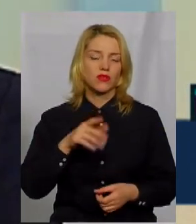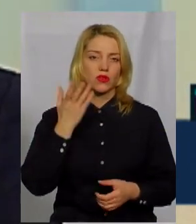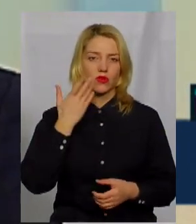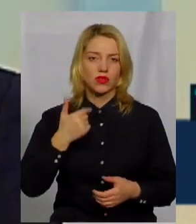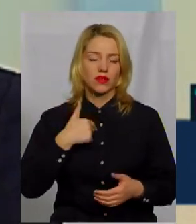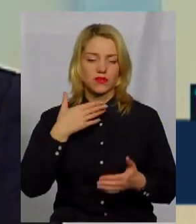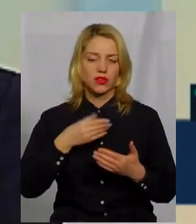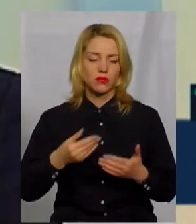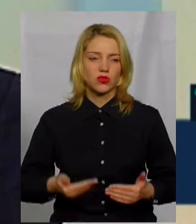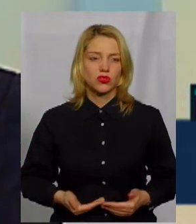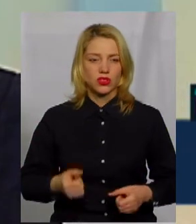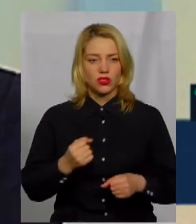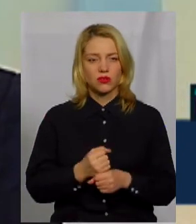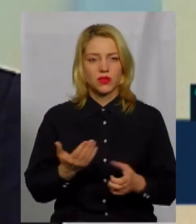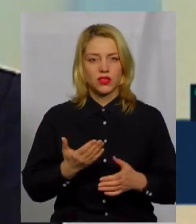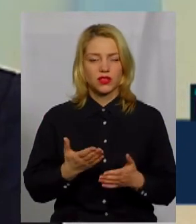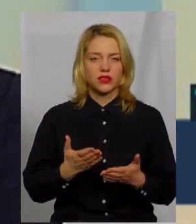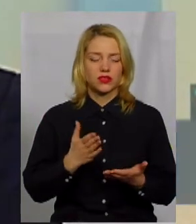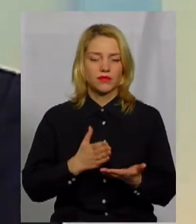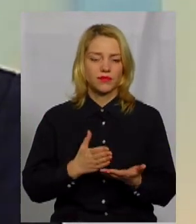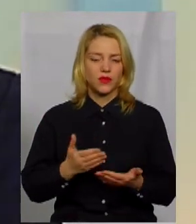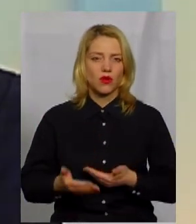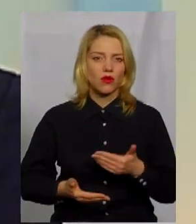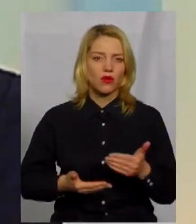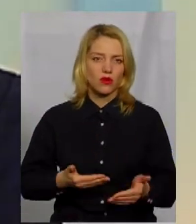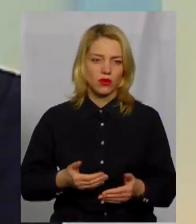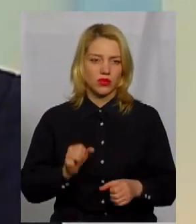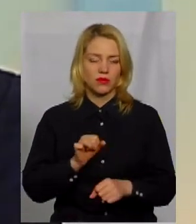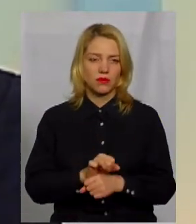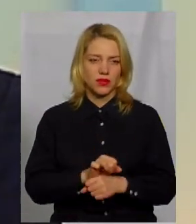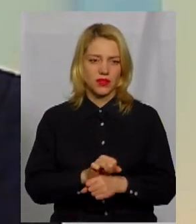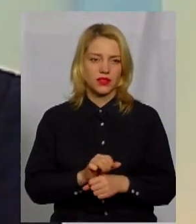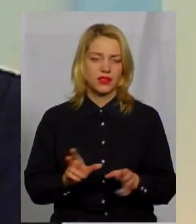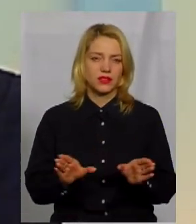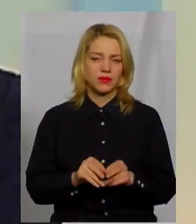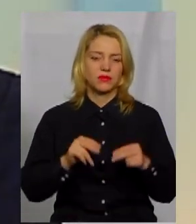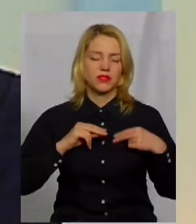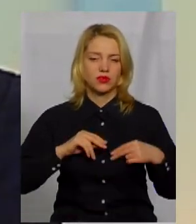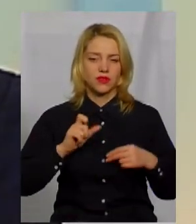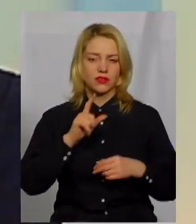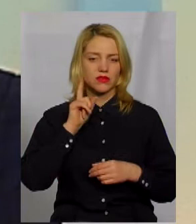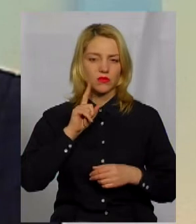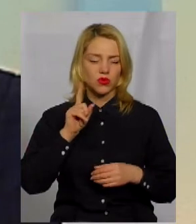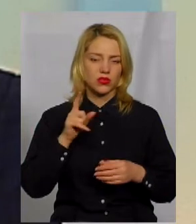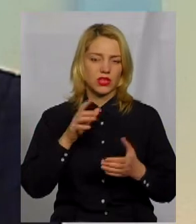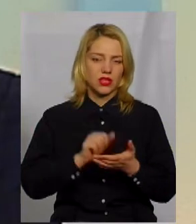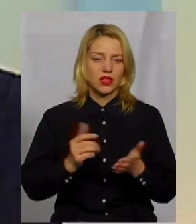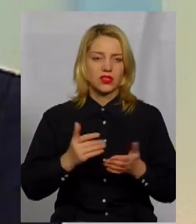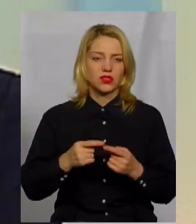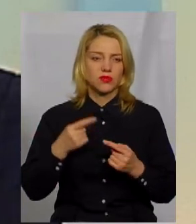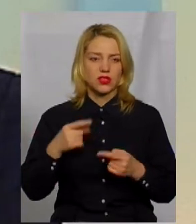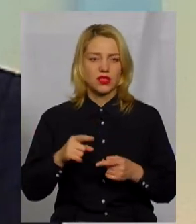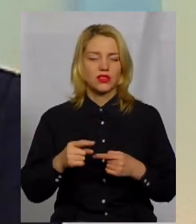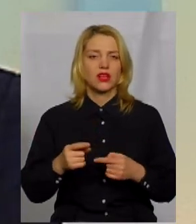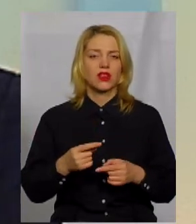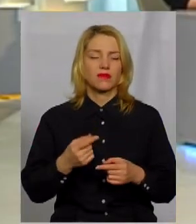я у своєму житті робила якісь такі кроки припинити співпрацювати з молоддю і зайняти з чимось іншим, через деякий